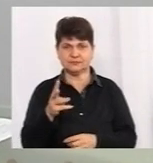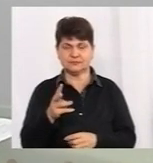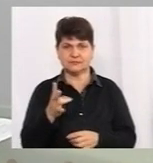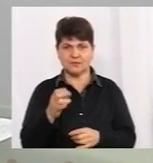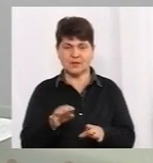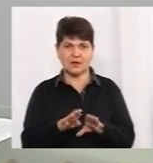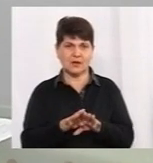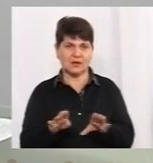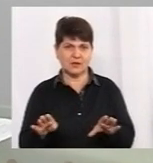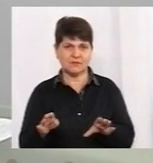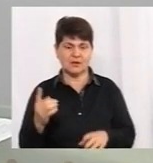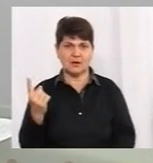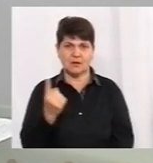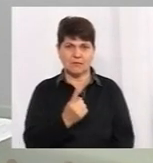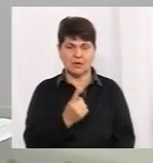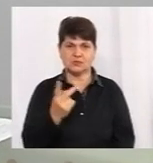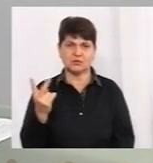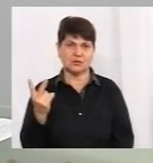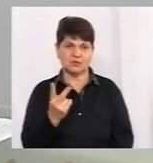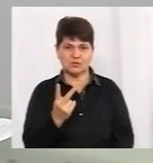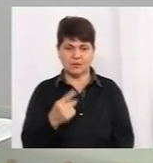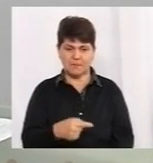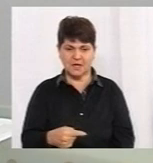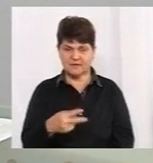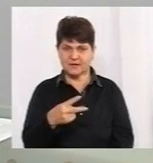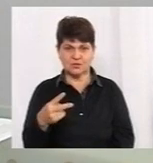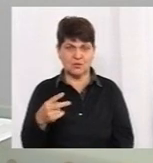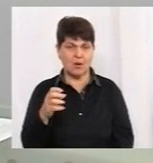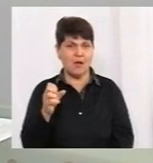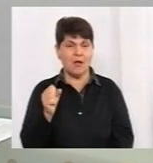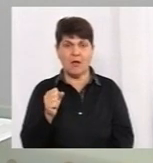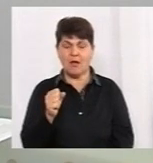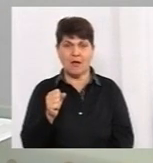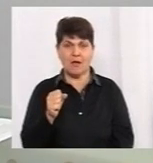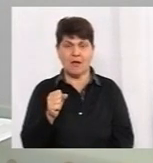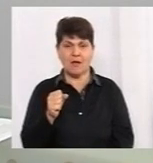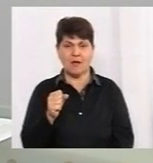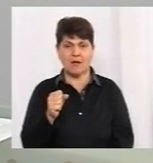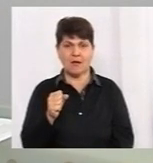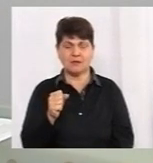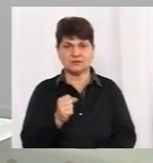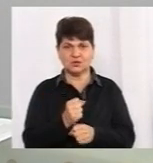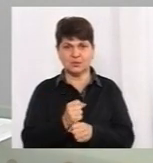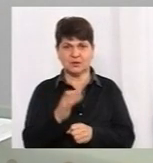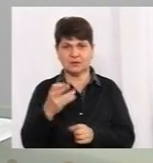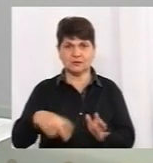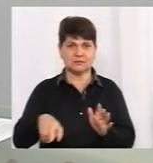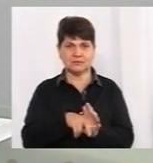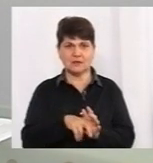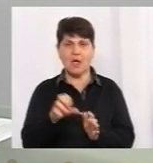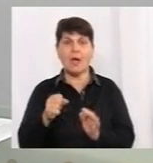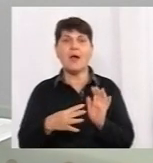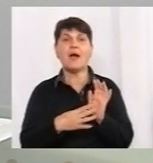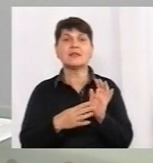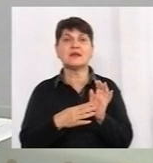рівні першого, другого поведку. Щіли назад три дезинфектора і поїхали. Та не туди ядно